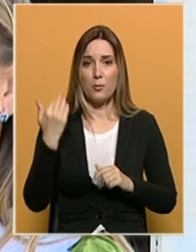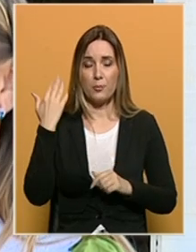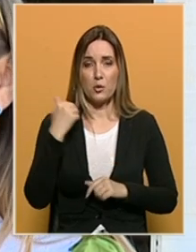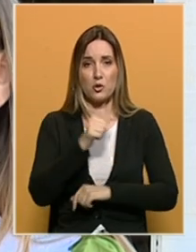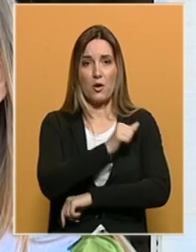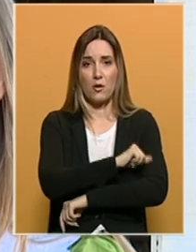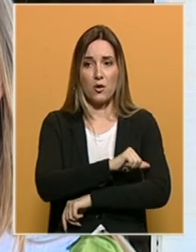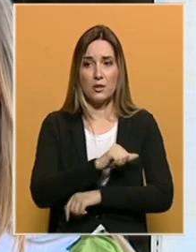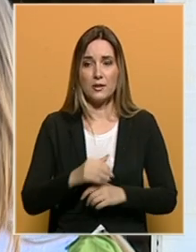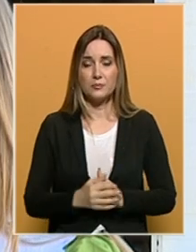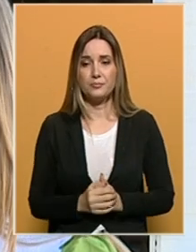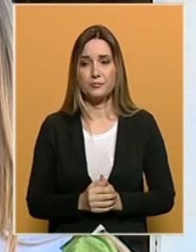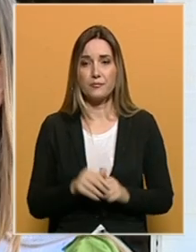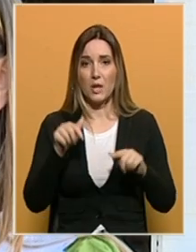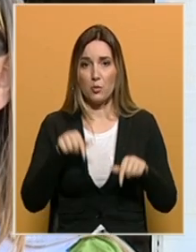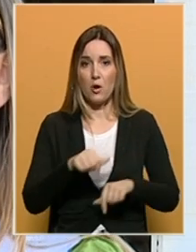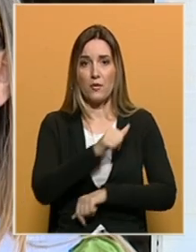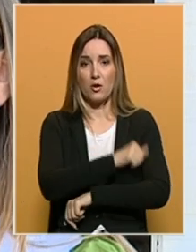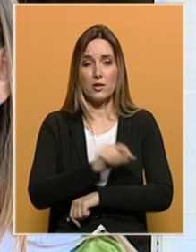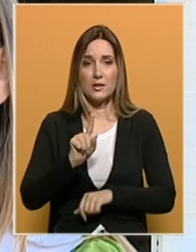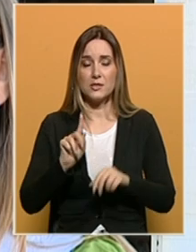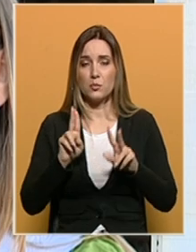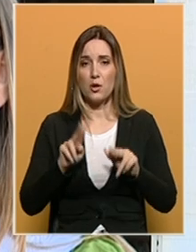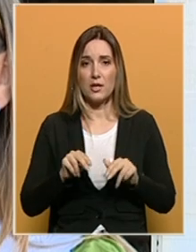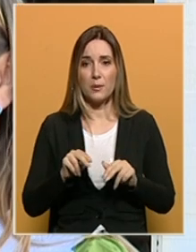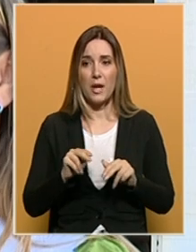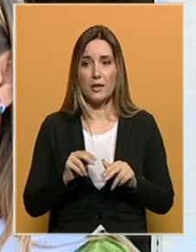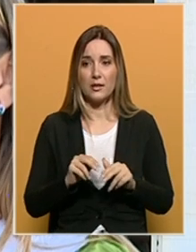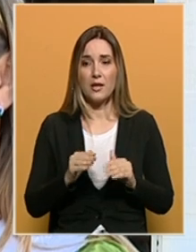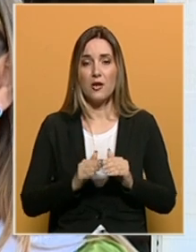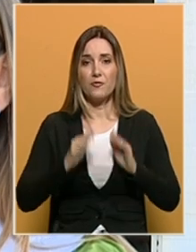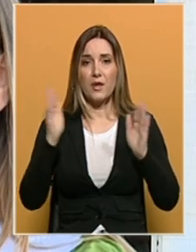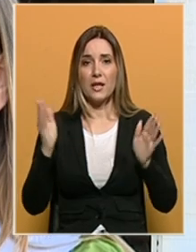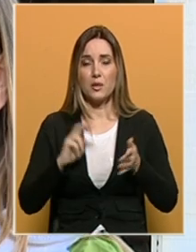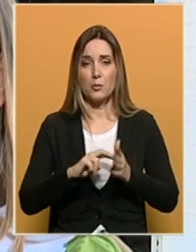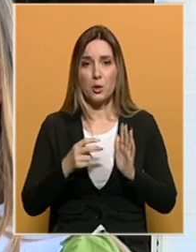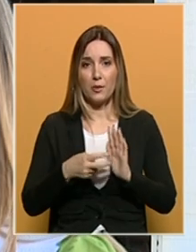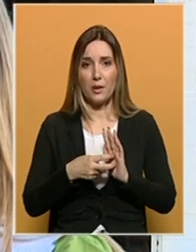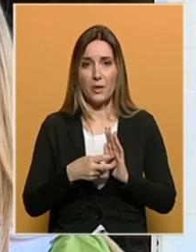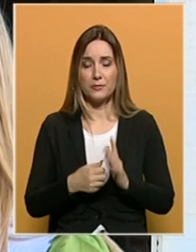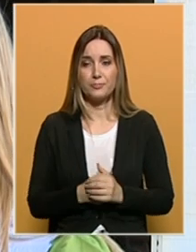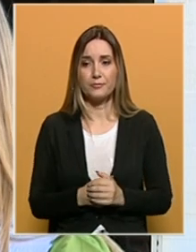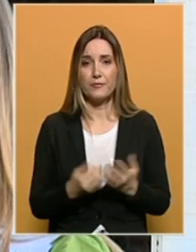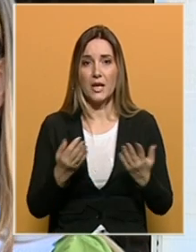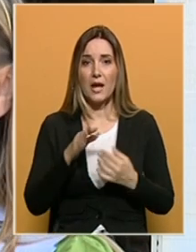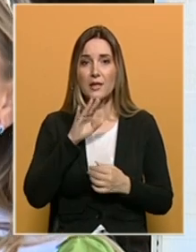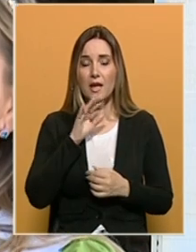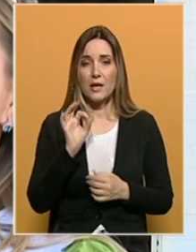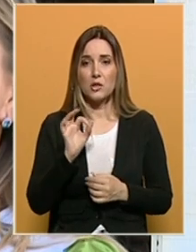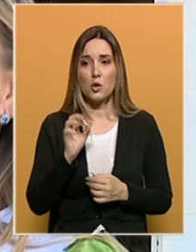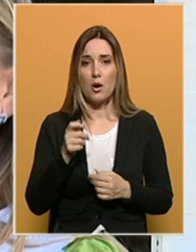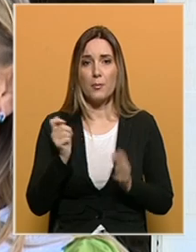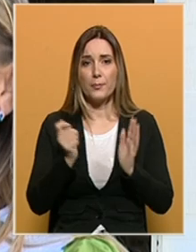godini, a u ovoj, nismo imali nekih velikih problema kada je riječ o